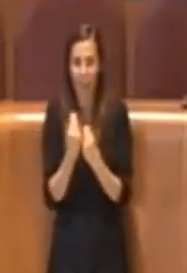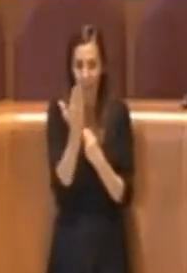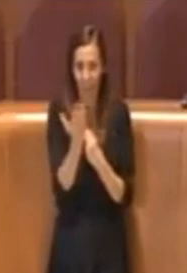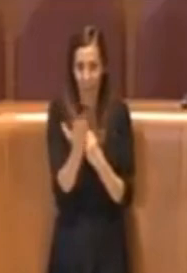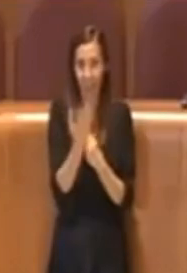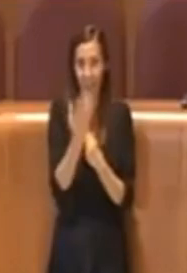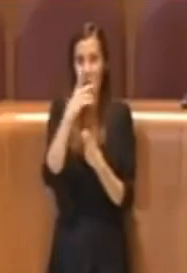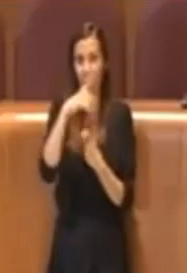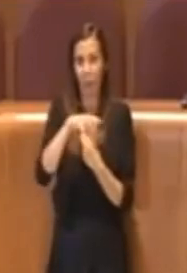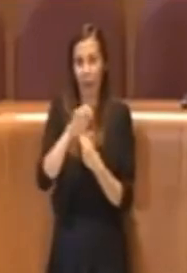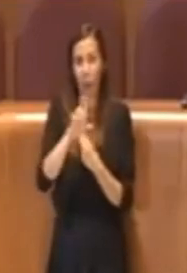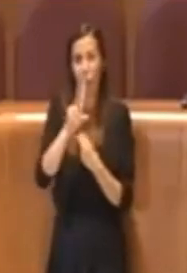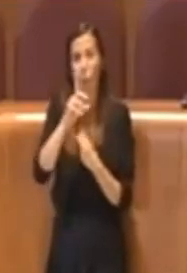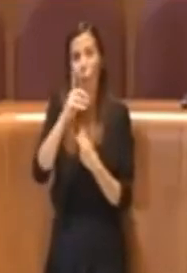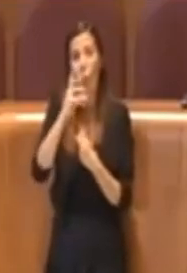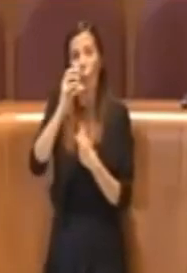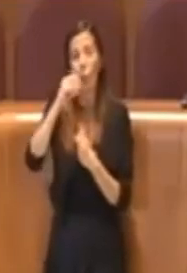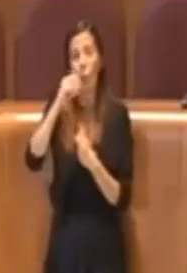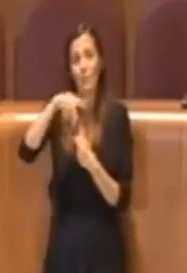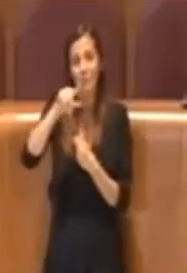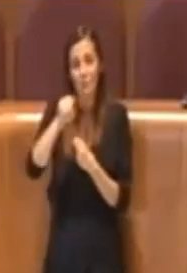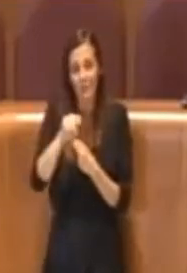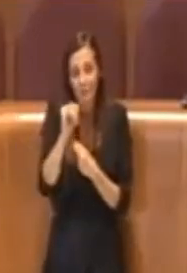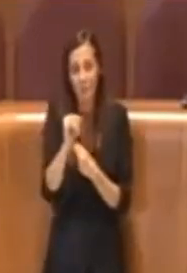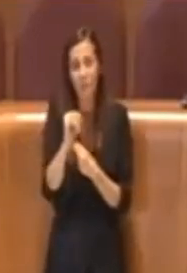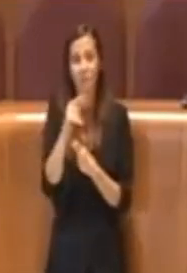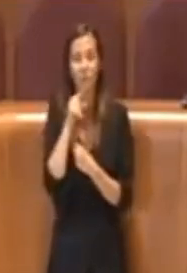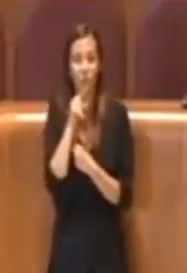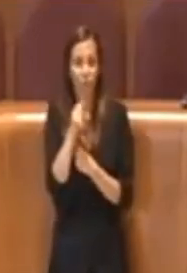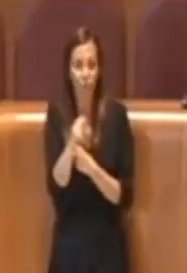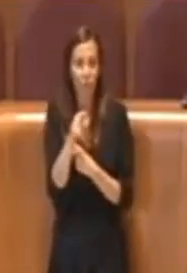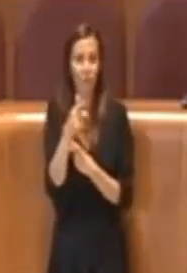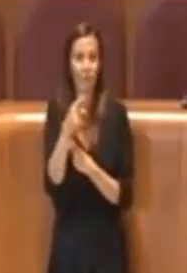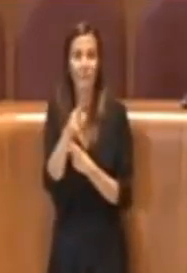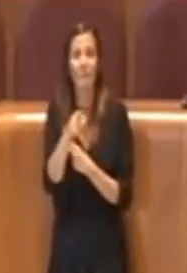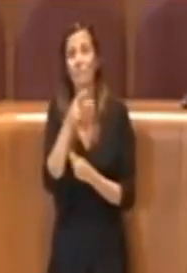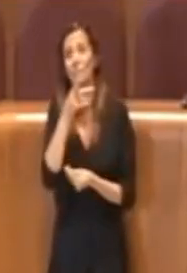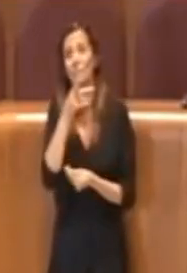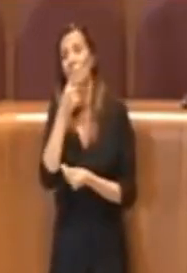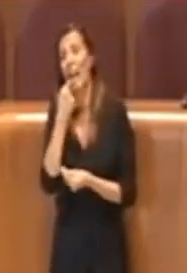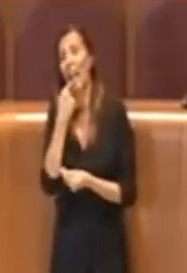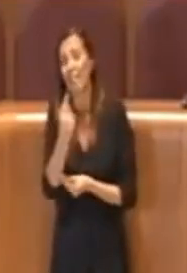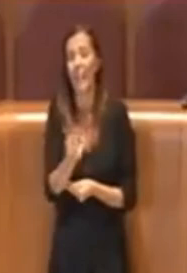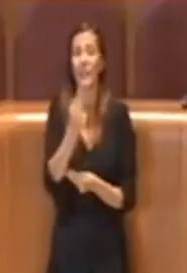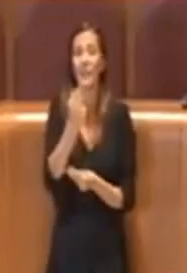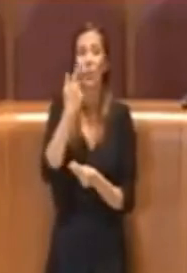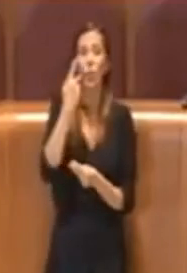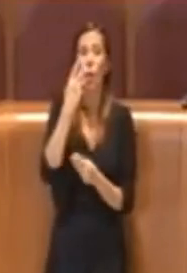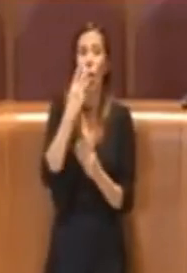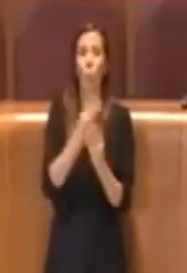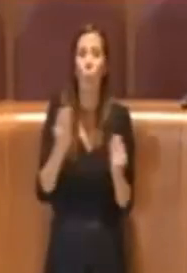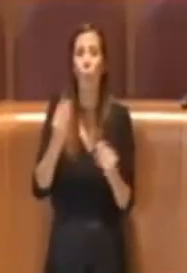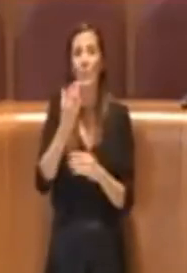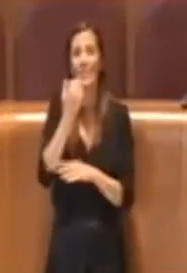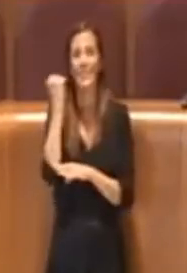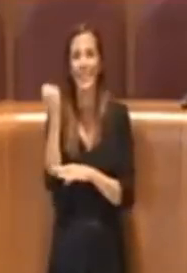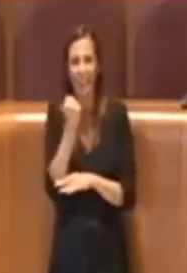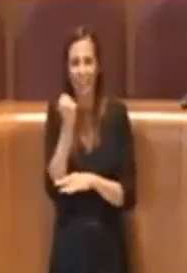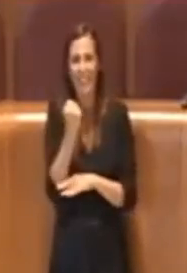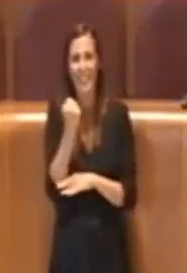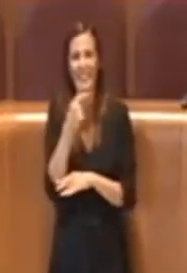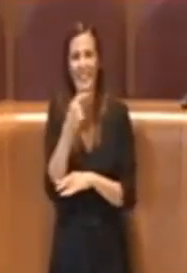ha parlato che ha molti servizi, fa 16.000 trasporti in giorno